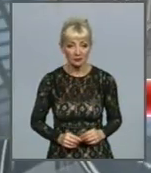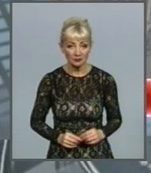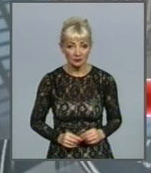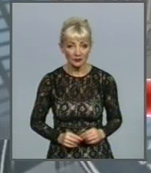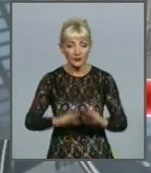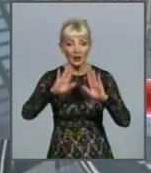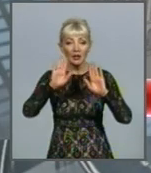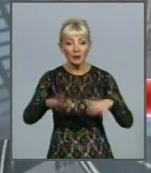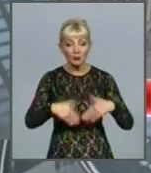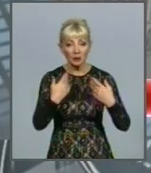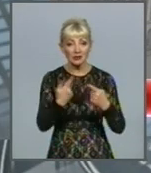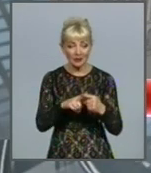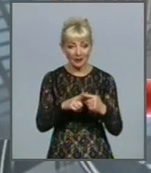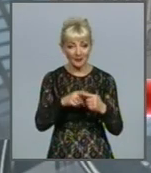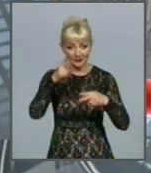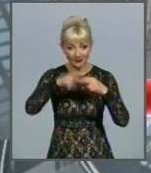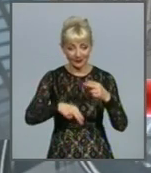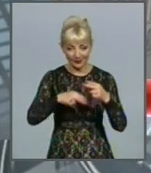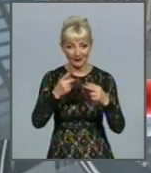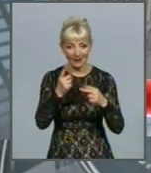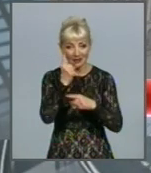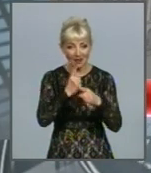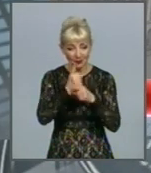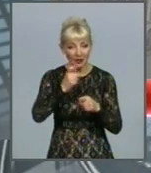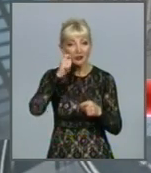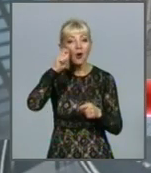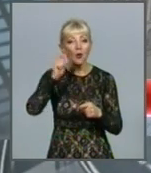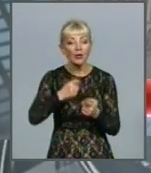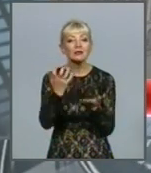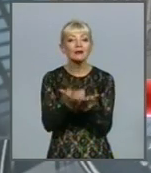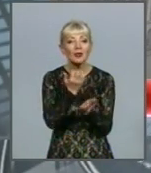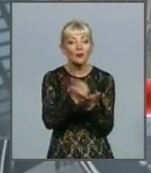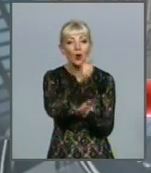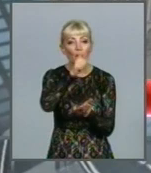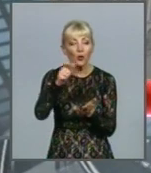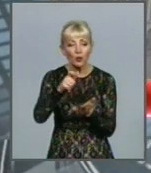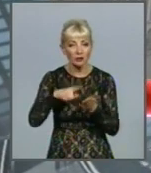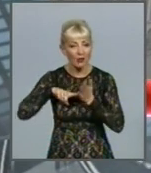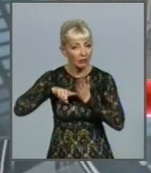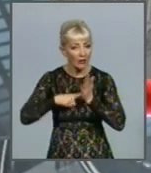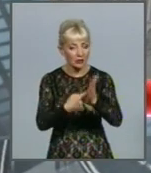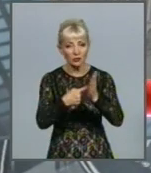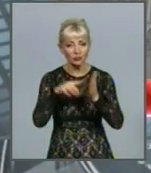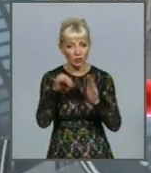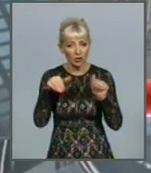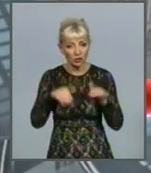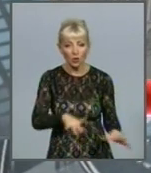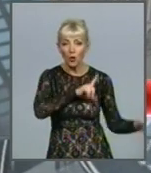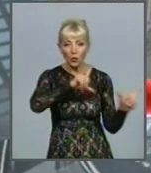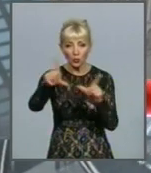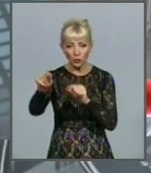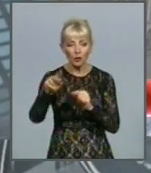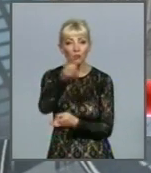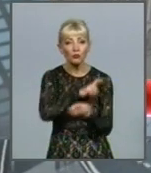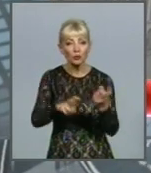Після відміни обмежень, викликаних карантином, українські мігранти-заробітчани зі ще більшою наполегливістю та рішучістю виїжджатимуть у